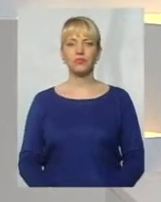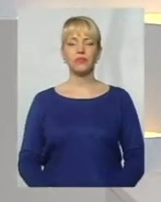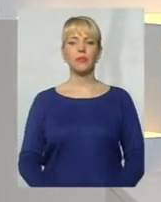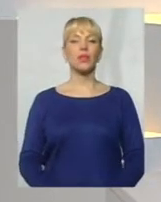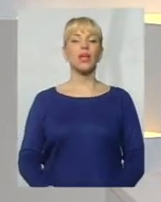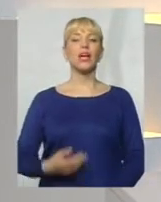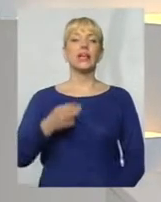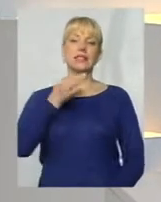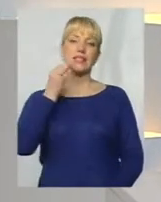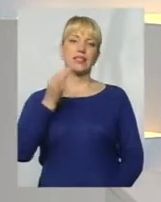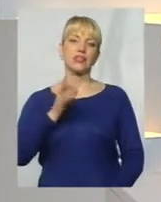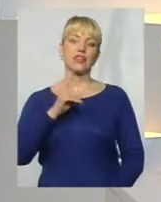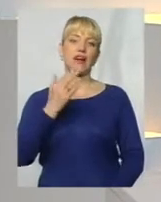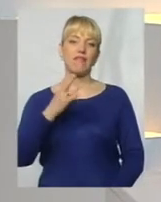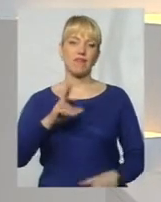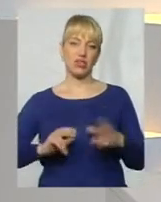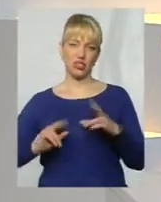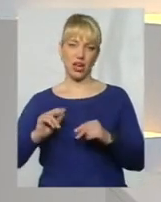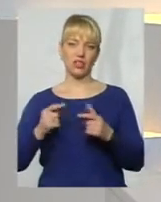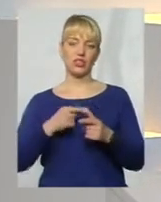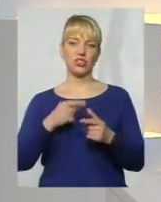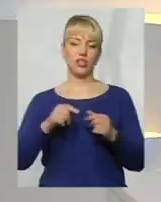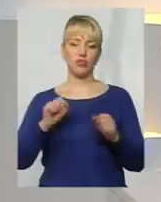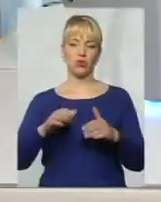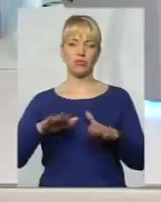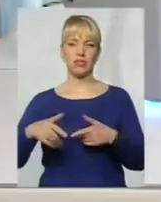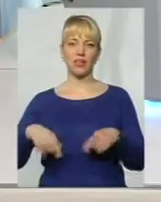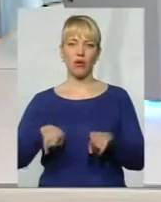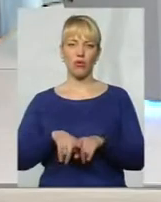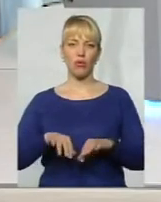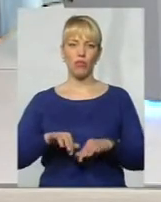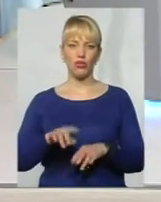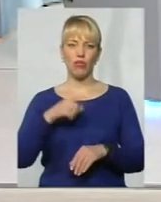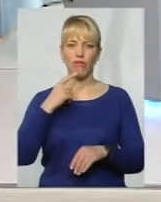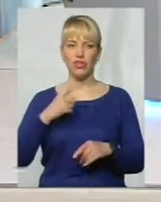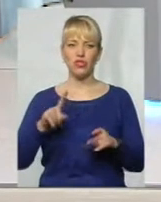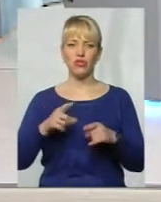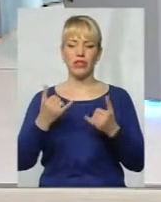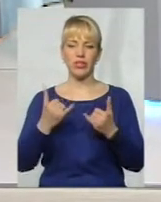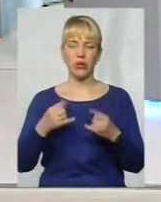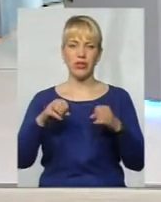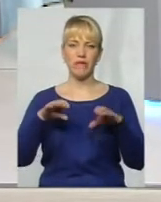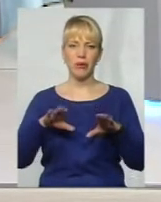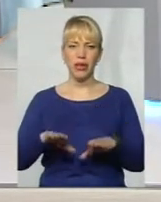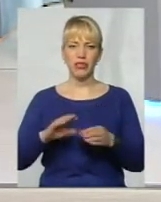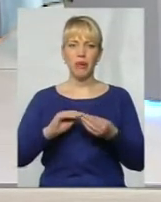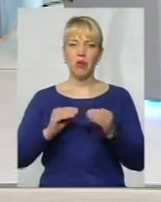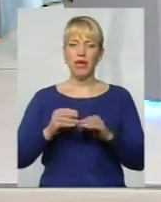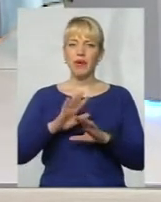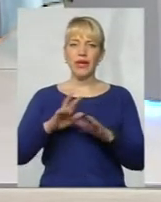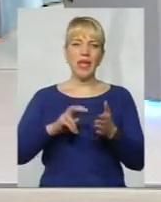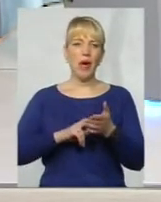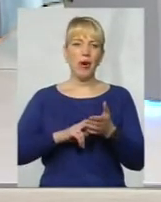Отож, скажіть, як Ви вважаєте, чи ми можемо після такої події говорити, що на сьогодні проблему вирішено, і не боятись